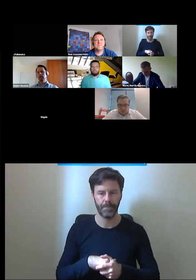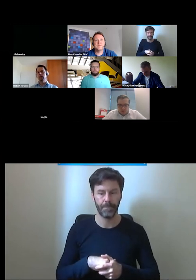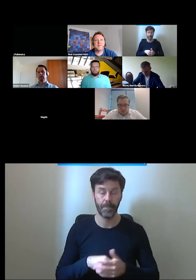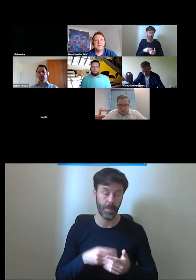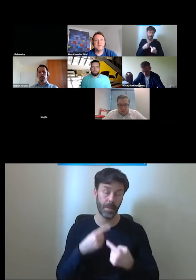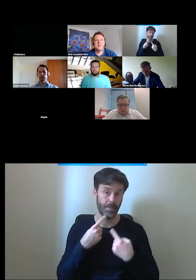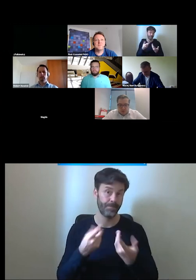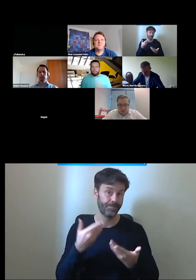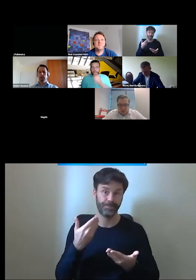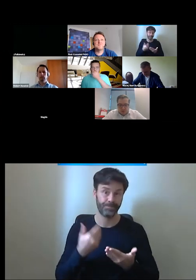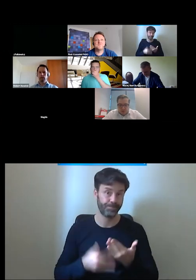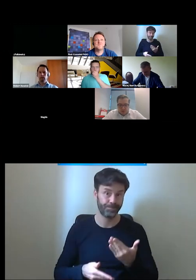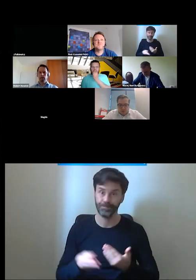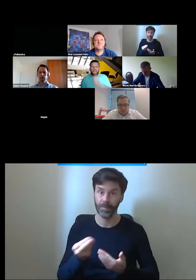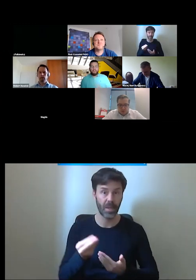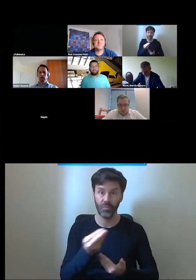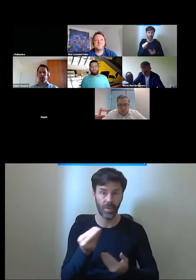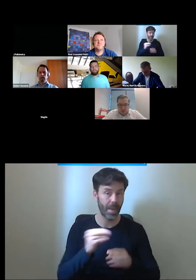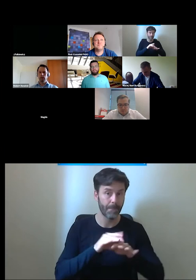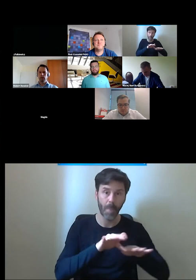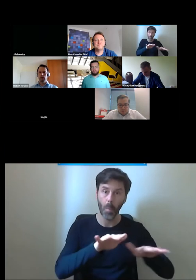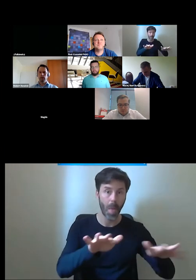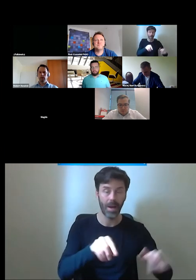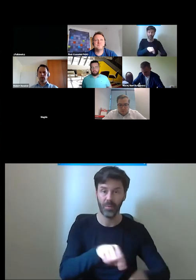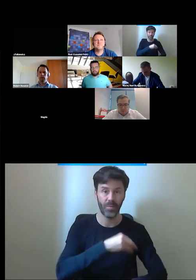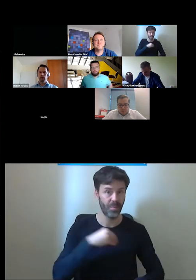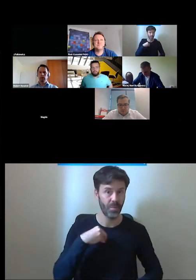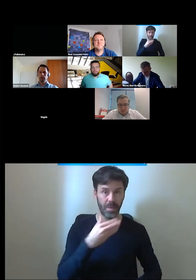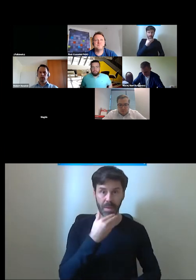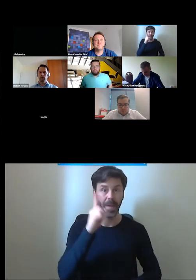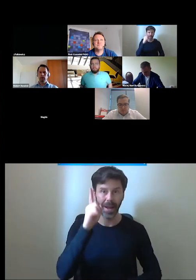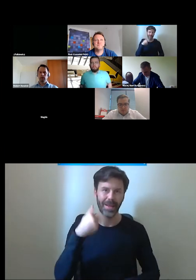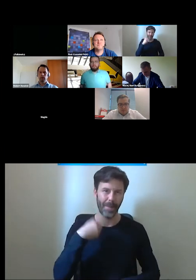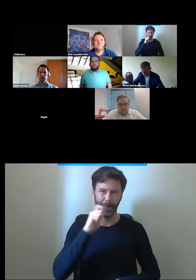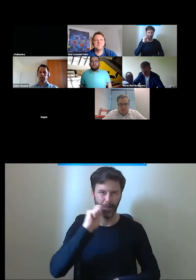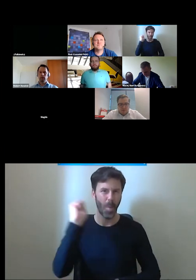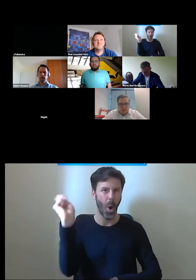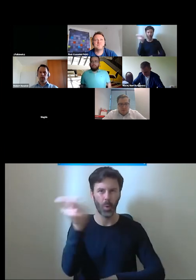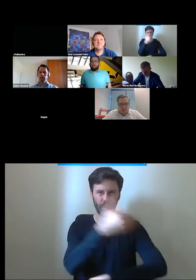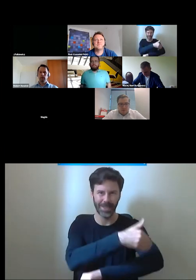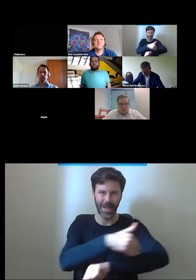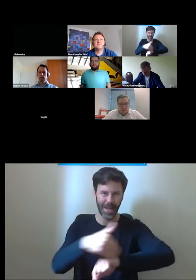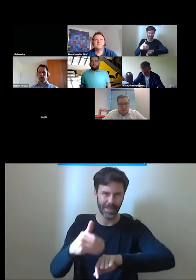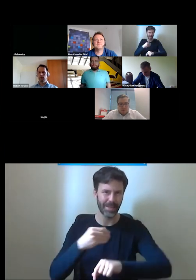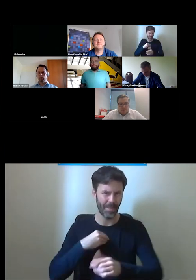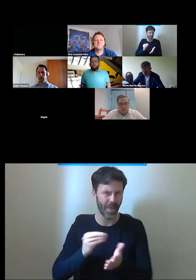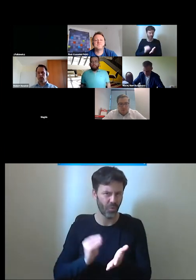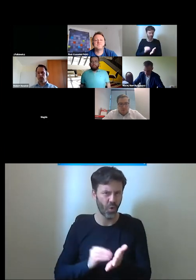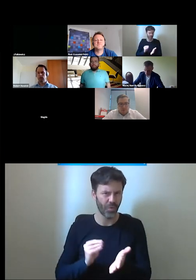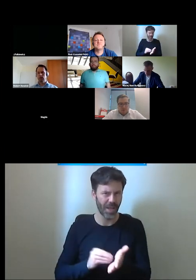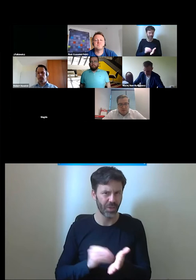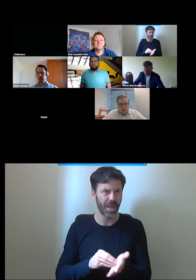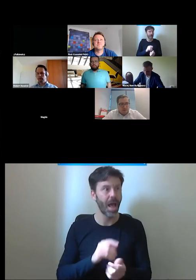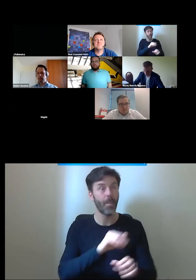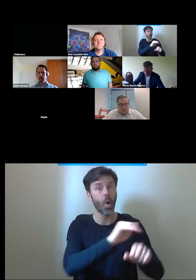nie są one jeszcze popularne w Polsce, ale podróże zagraniczne i doświadczenia zagraniczne nie tylko nasze, ale też podsyłane często przez